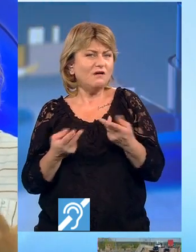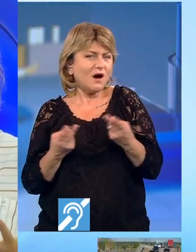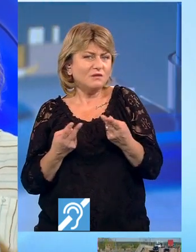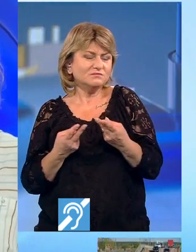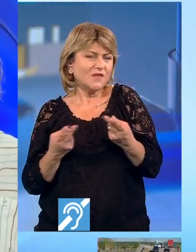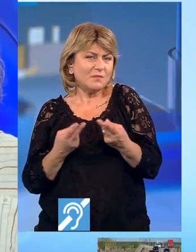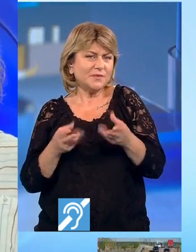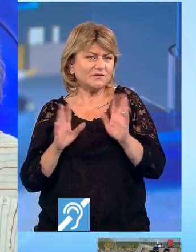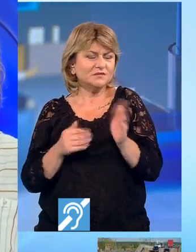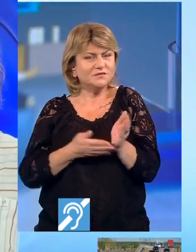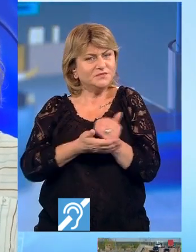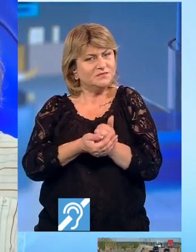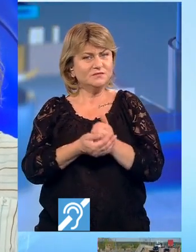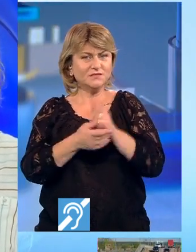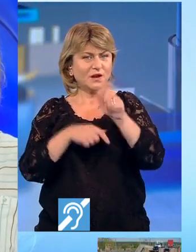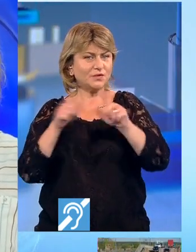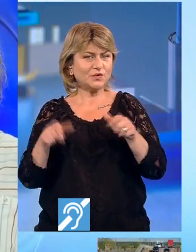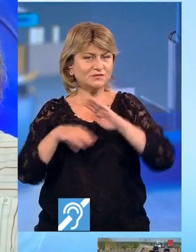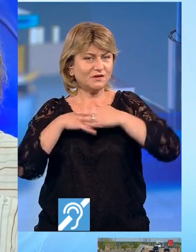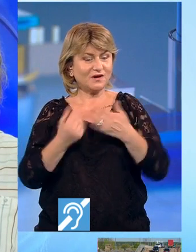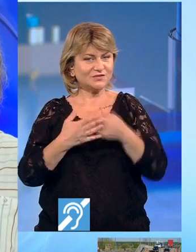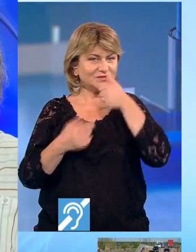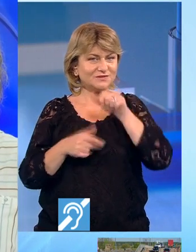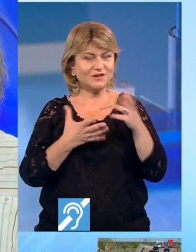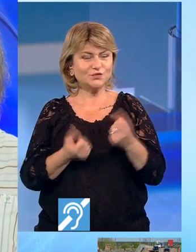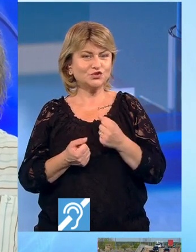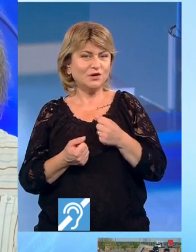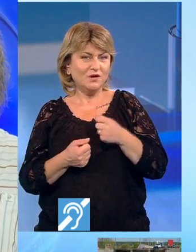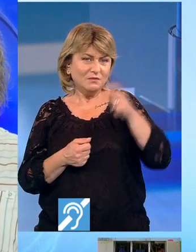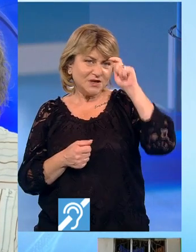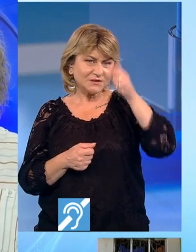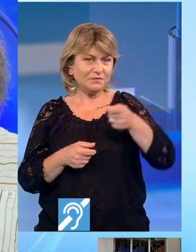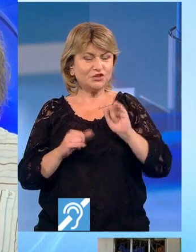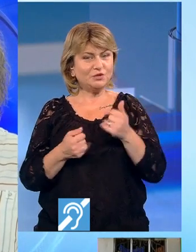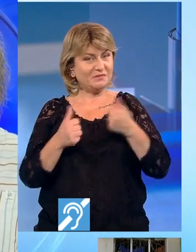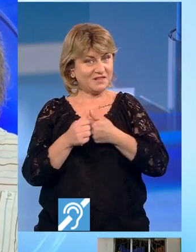reușesc să colecteze de la cei din jur. Și, într-adevăr, această zi aduce politețe și prietenie.